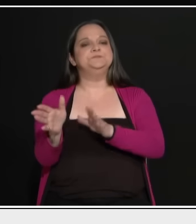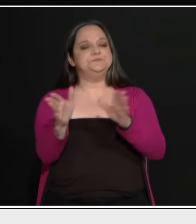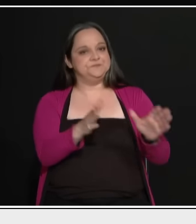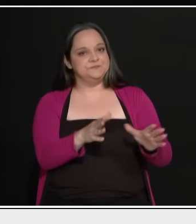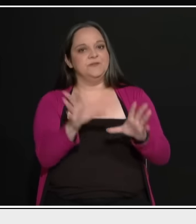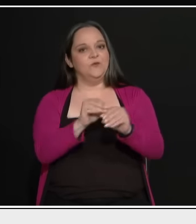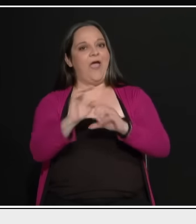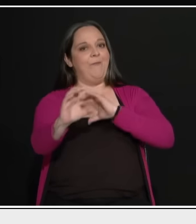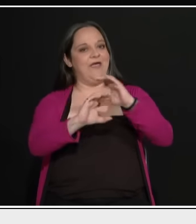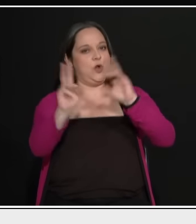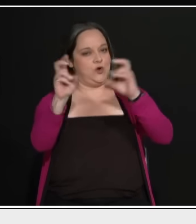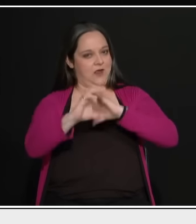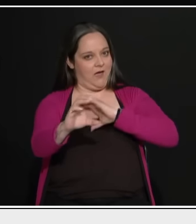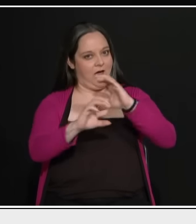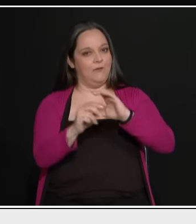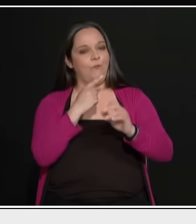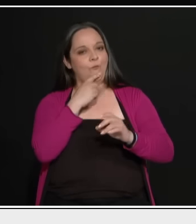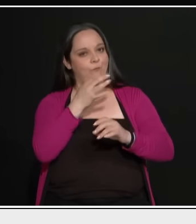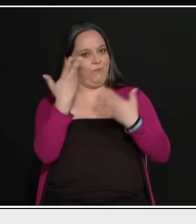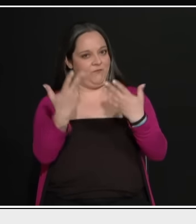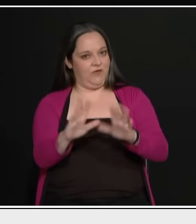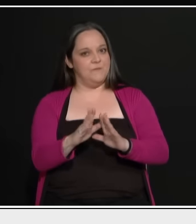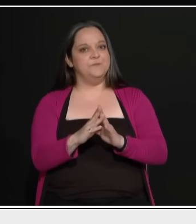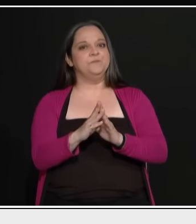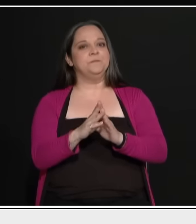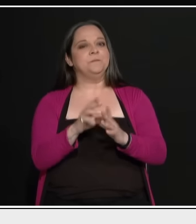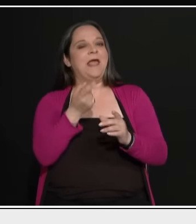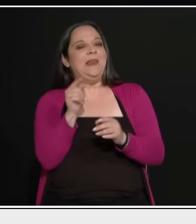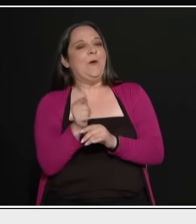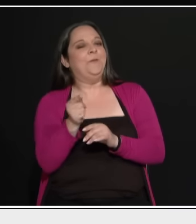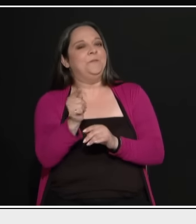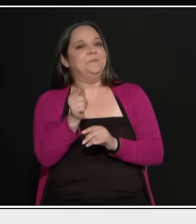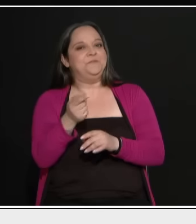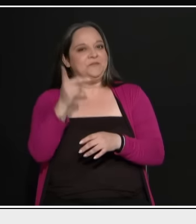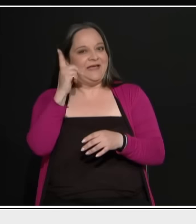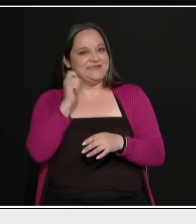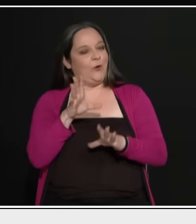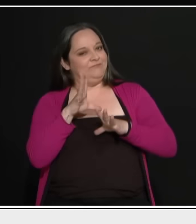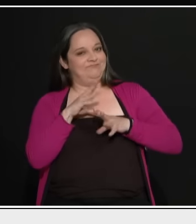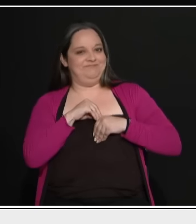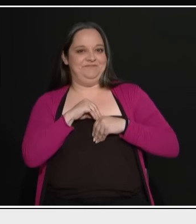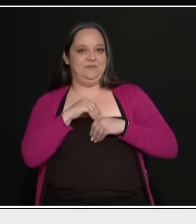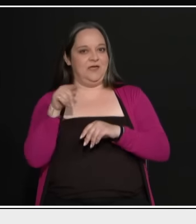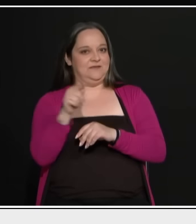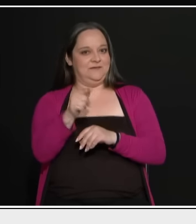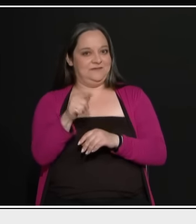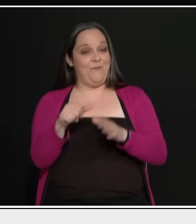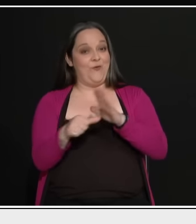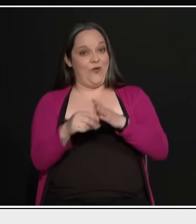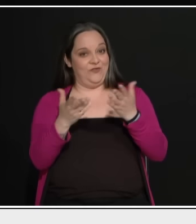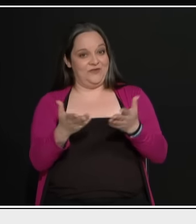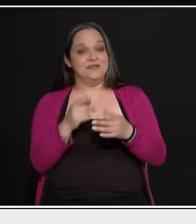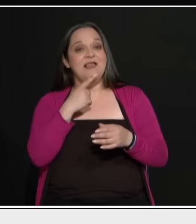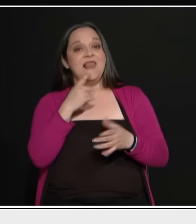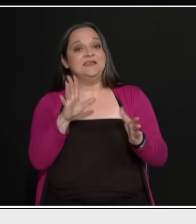επειδή το πιάσατε, έτσι, για να σας πειράξω και λίγο. Ξέρω ότι το δέχεστε το πειράμα, πρόεδρε. Λέτε τα